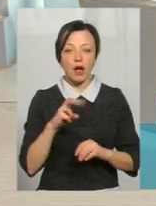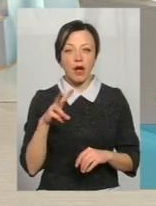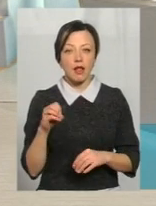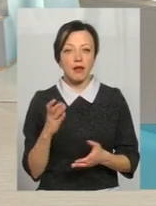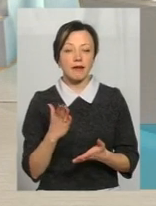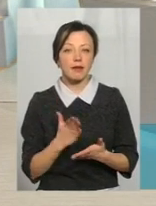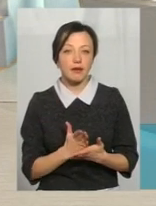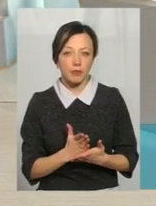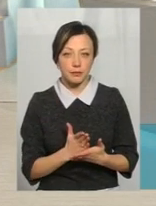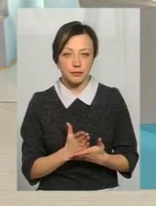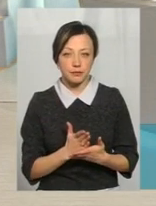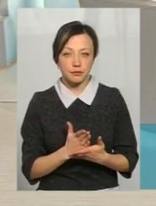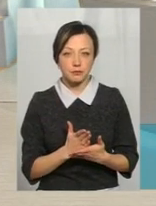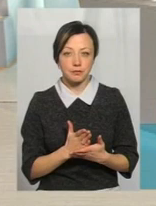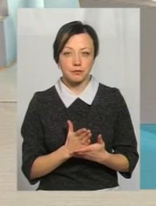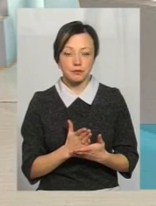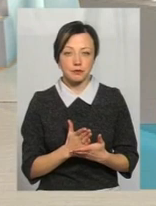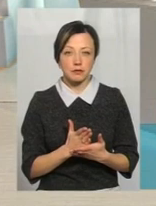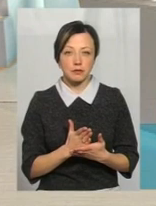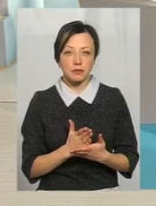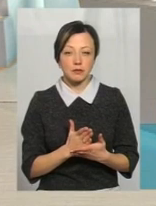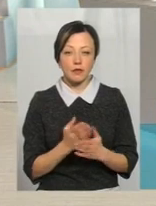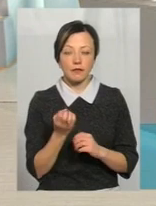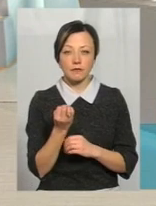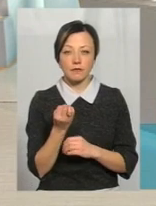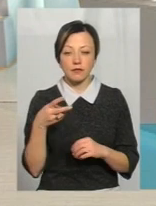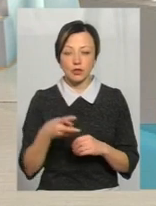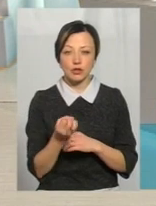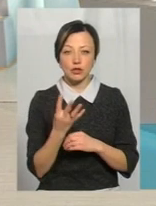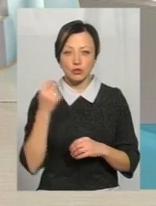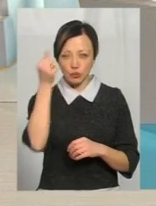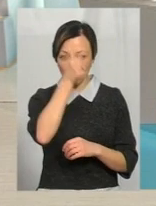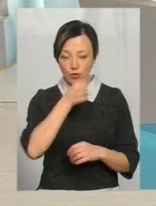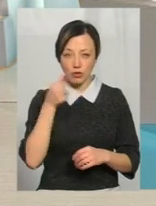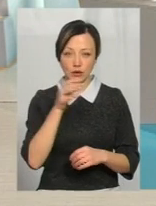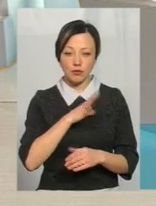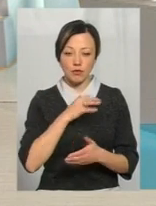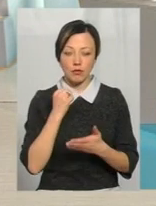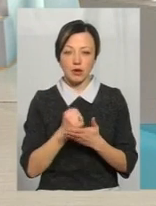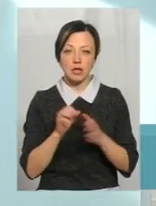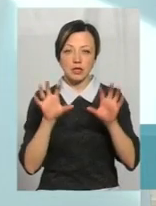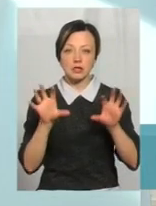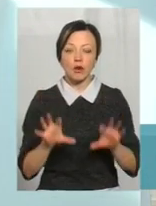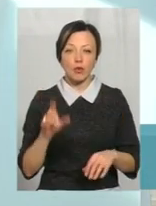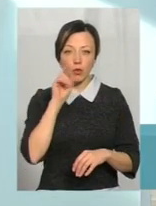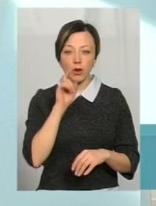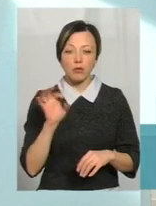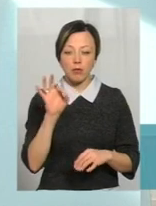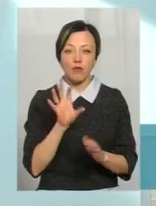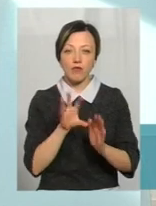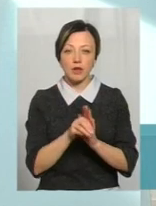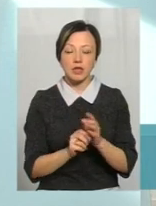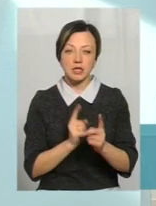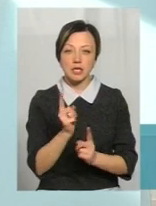навіть в 2014 році був прийнятий такий закон України про внесення змін